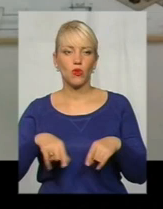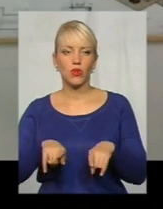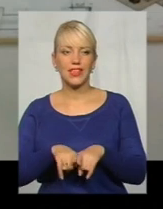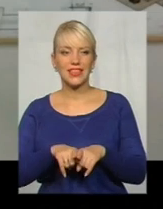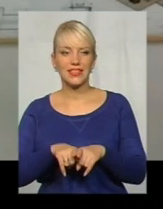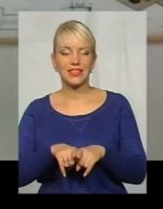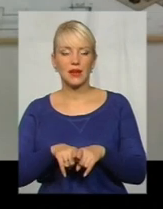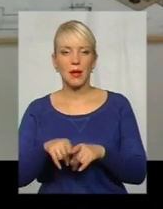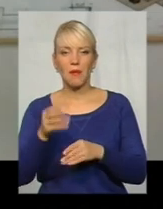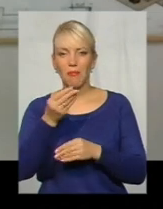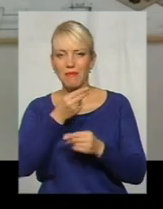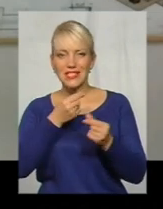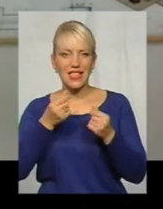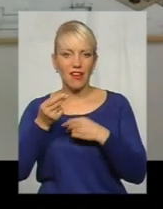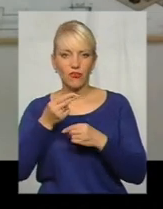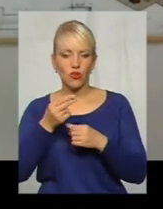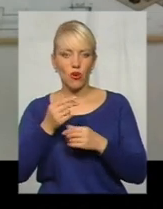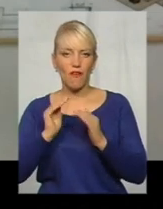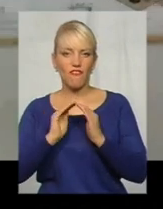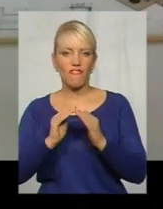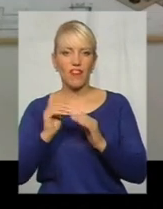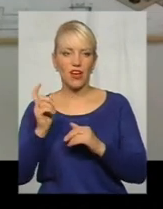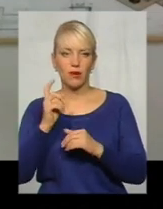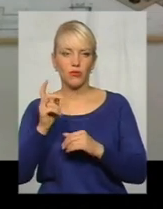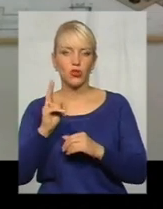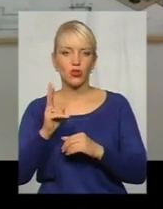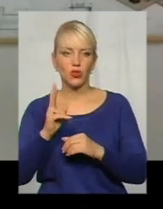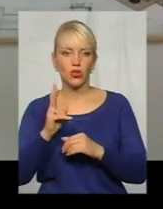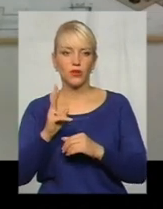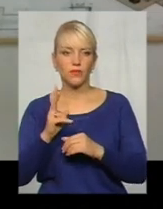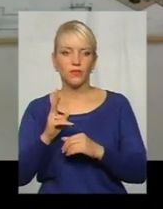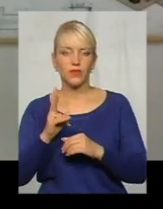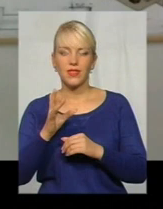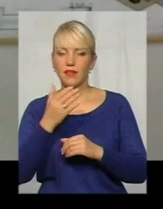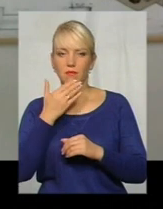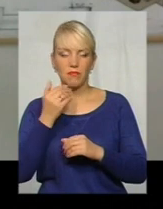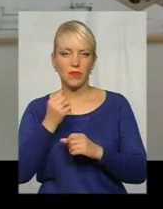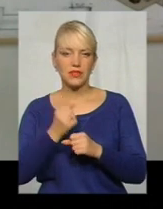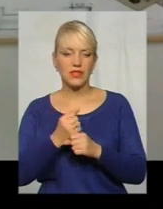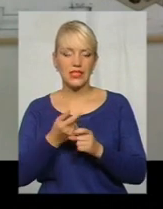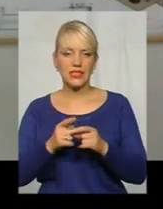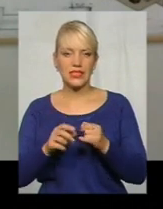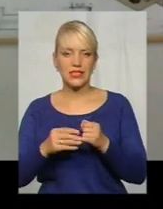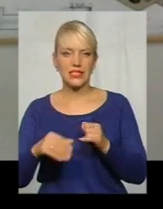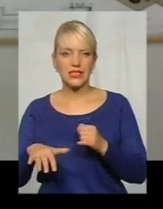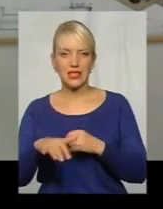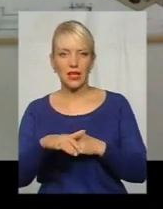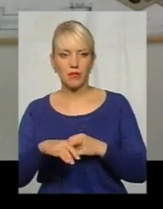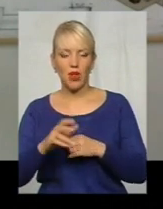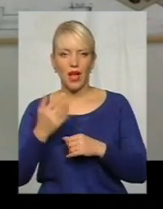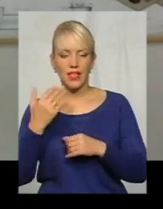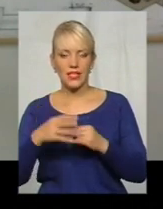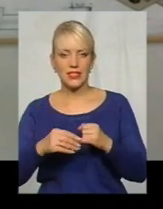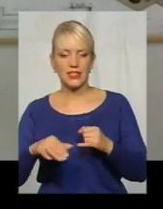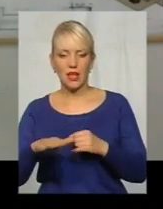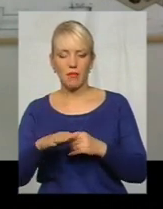псевдофермерів, котрі жодного дня не працювали на землі, їм земельна ділянка надавалася